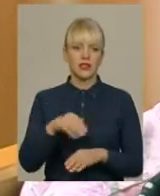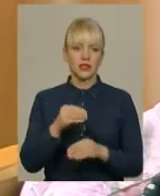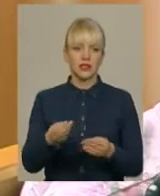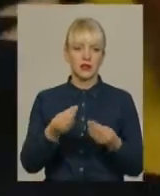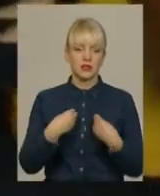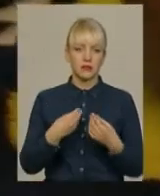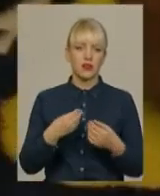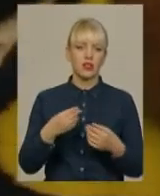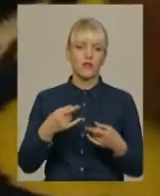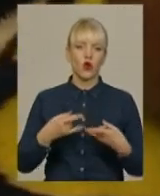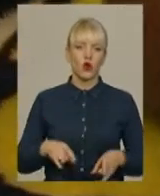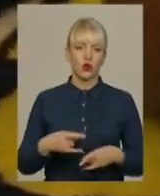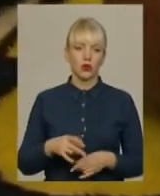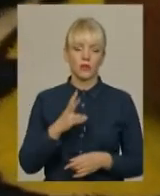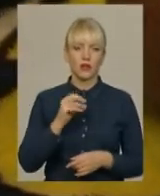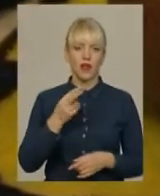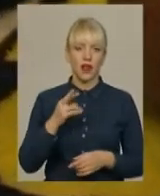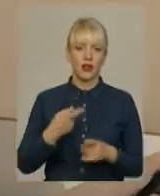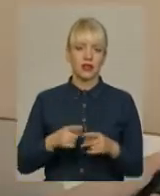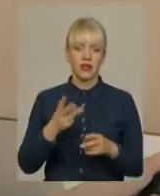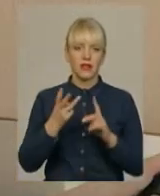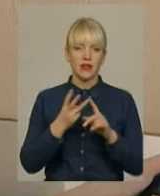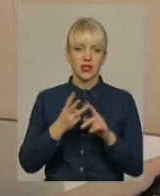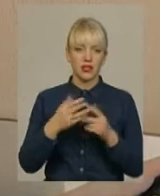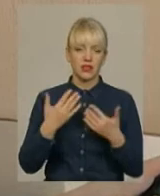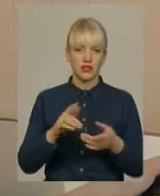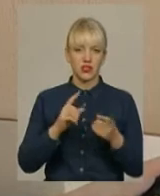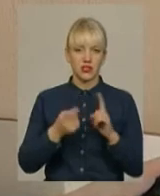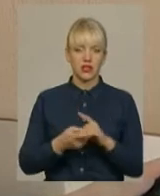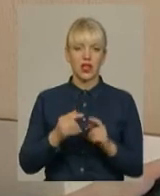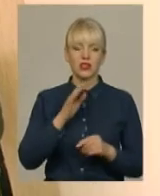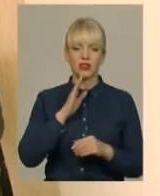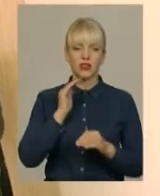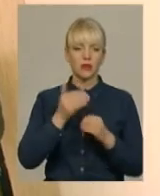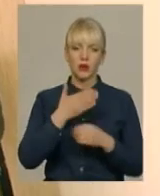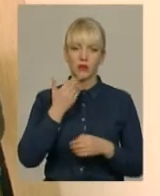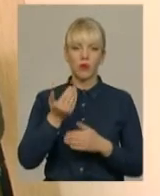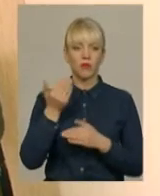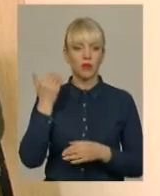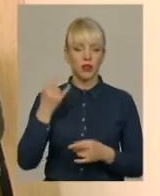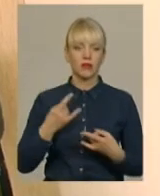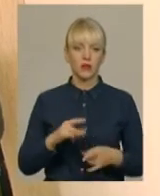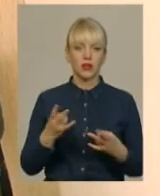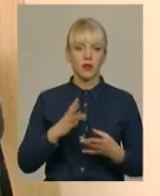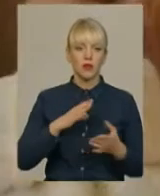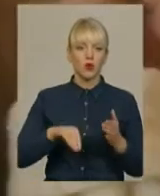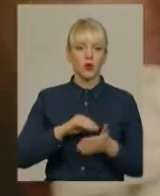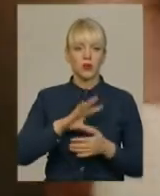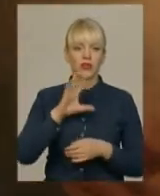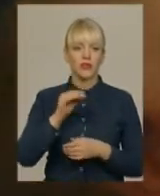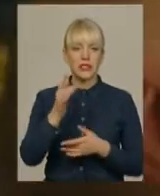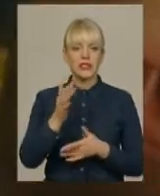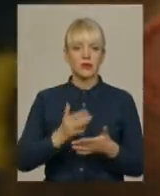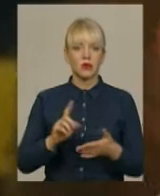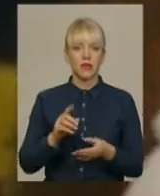роддом. А от пані Неля мамою стала втретє. Жінка не приховує, що при попередніх двох пологах доводилось купувати усе за списком,